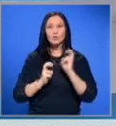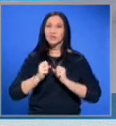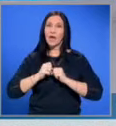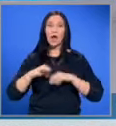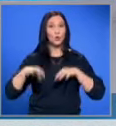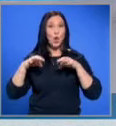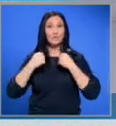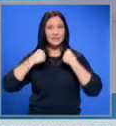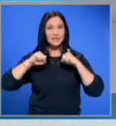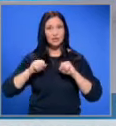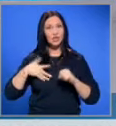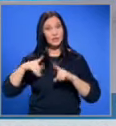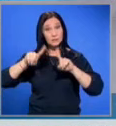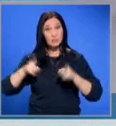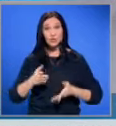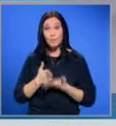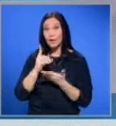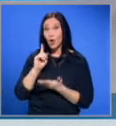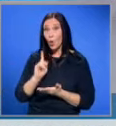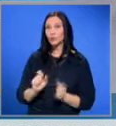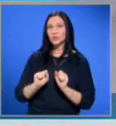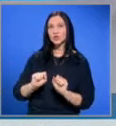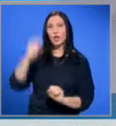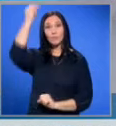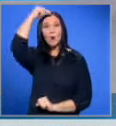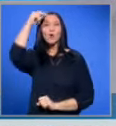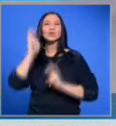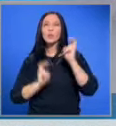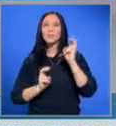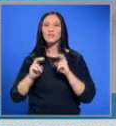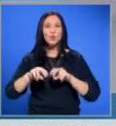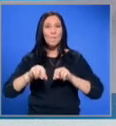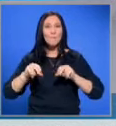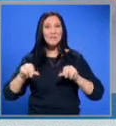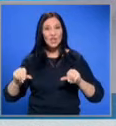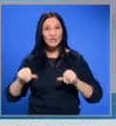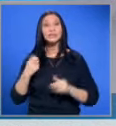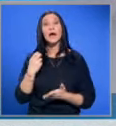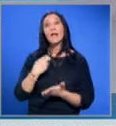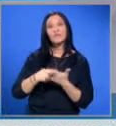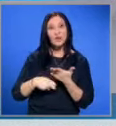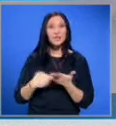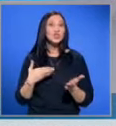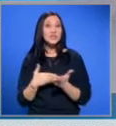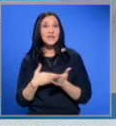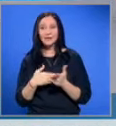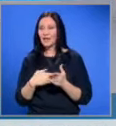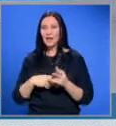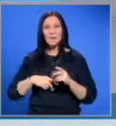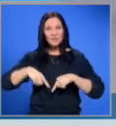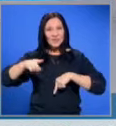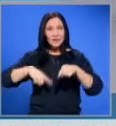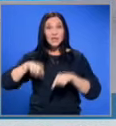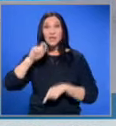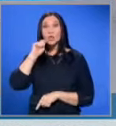стачна готовност и искат спешни мерки, които да защитят българското производство на пшеница. Те твърдят и, че заради транзита